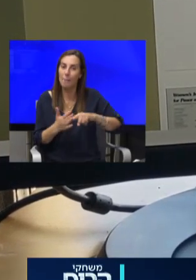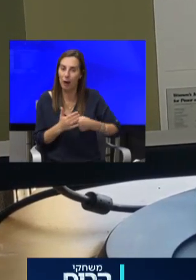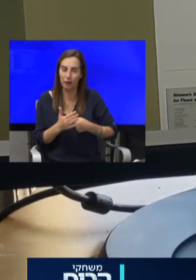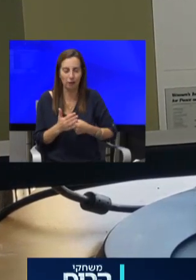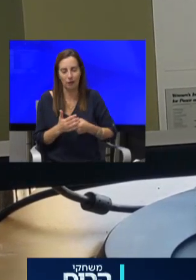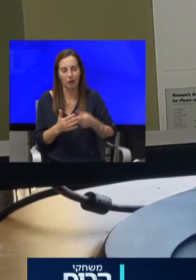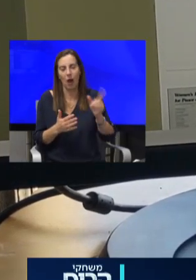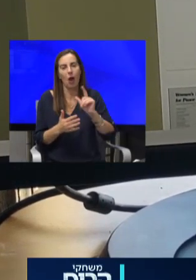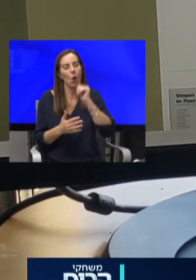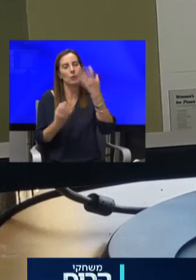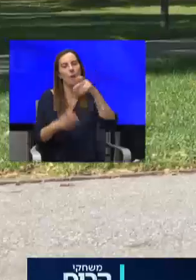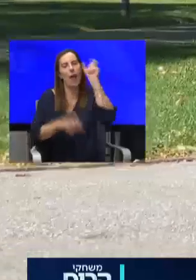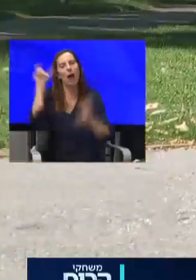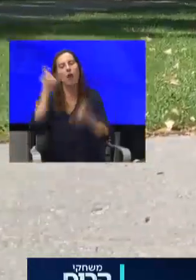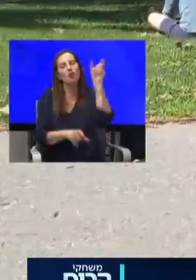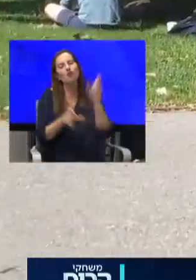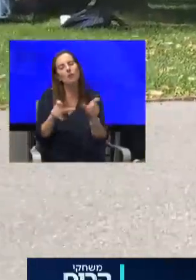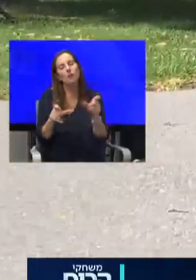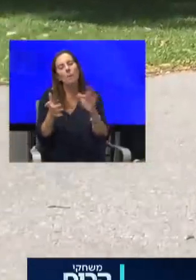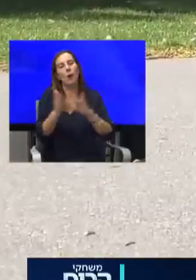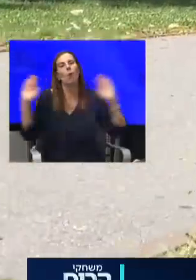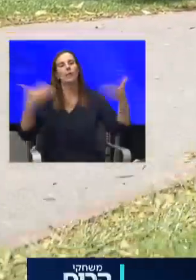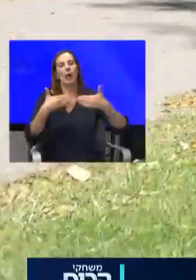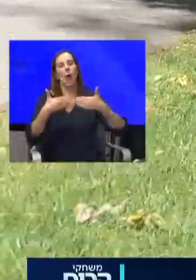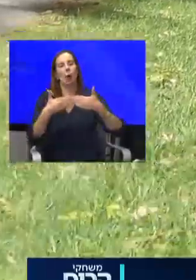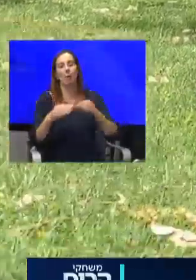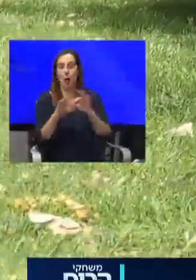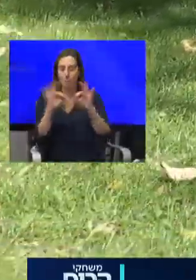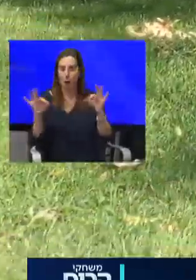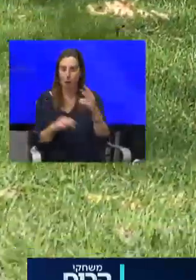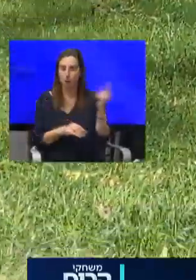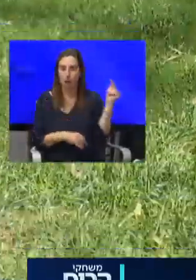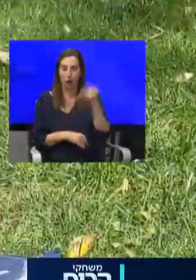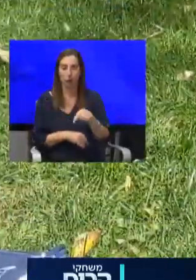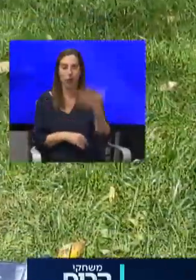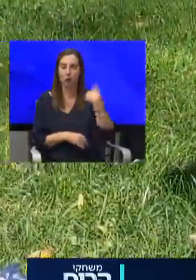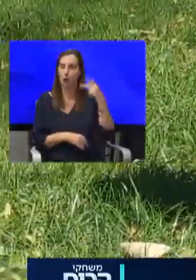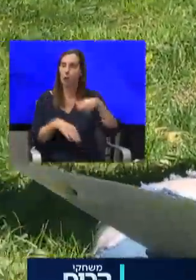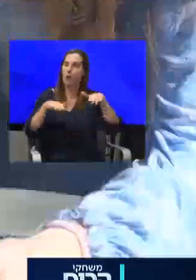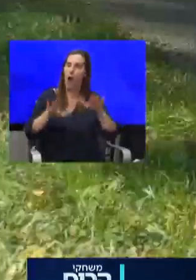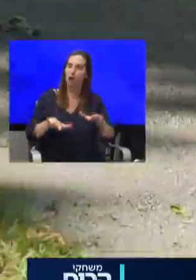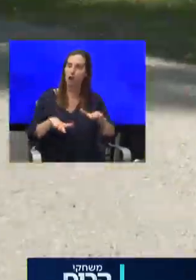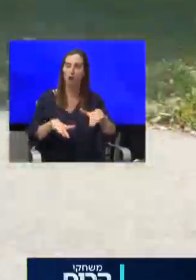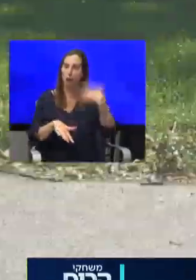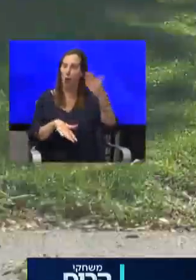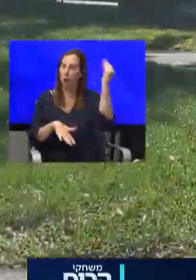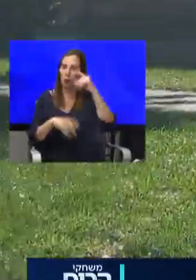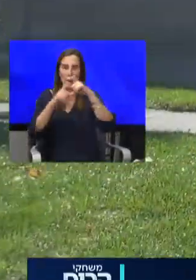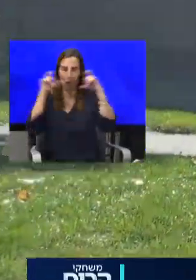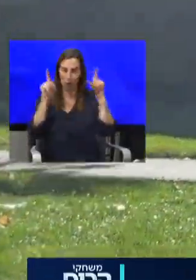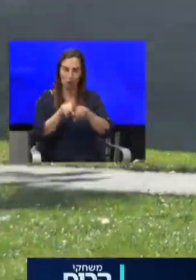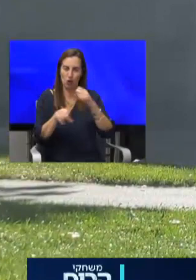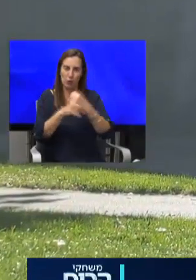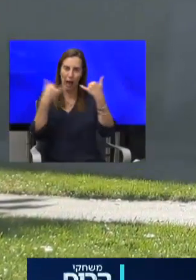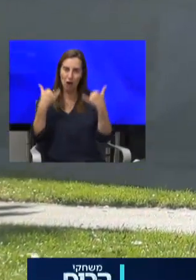במקום סגור. בהתחלה כשרק הגענו אז היינו יכולים לשבת בחוץ וללמוד עם השכות כמו שאנחנו עושות כרגע. כל